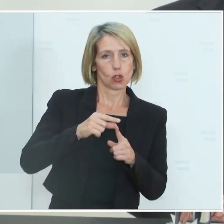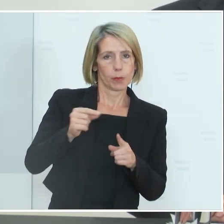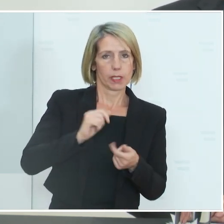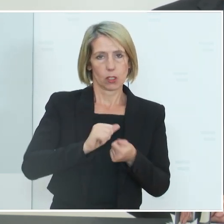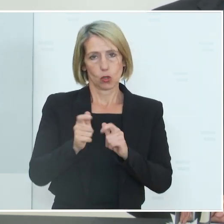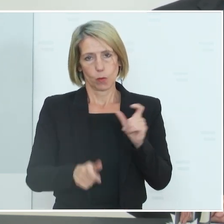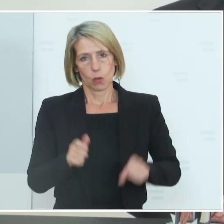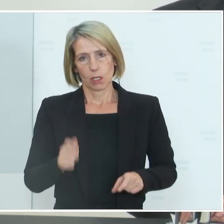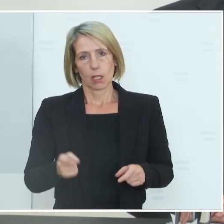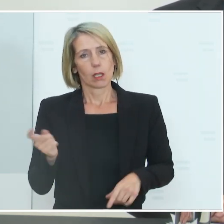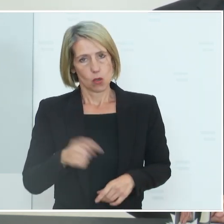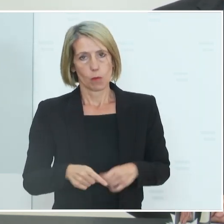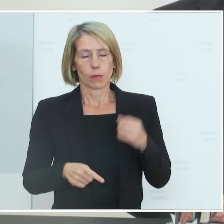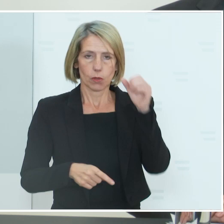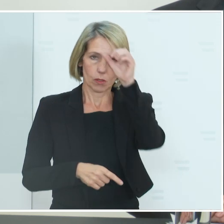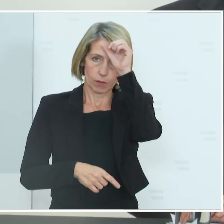Spitzensportler geben.